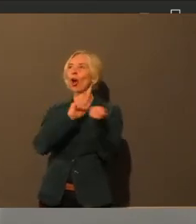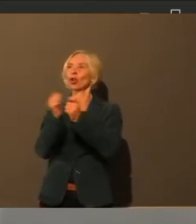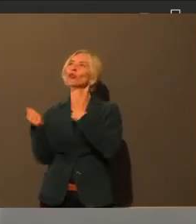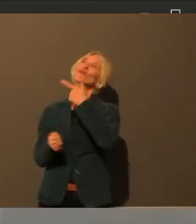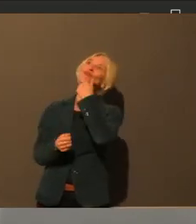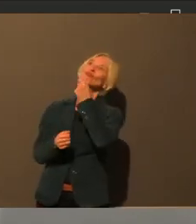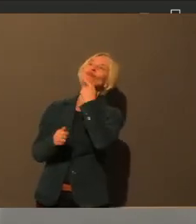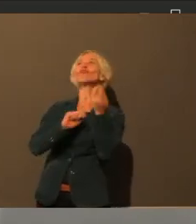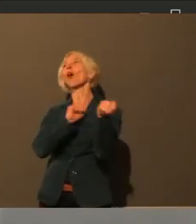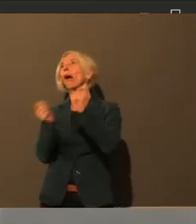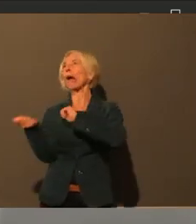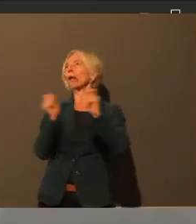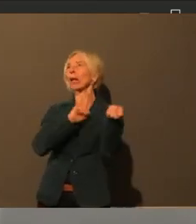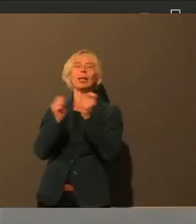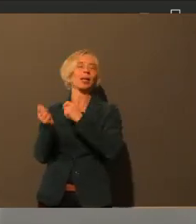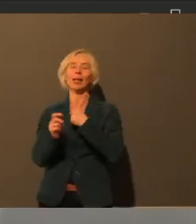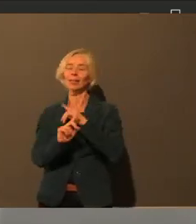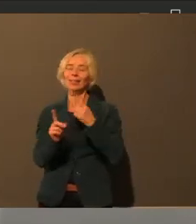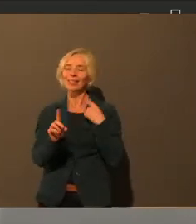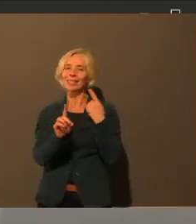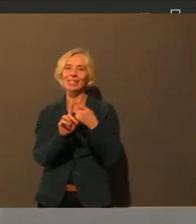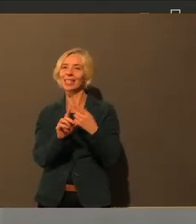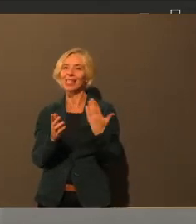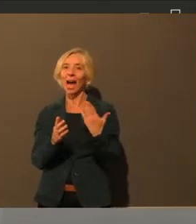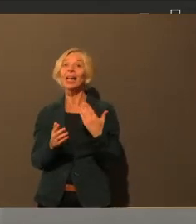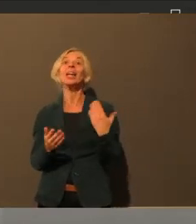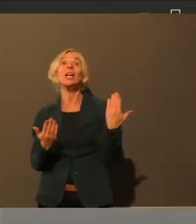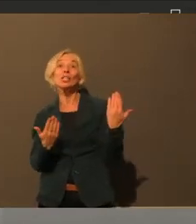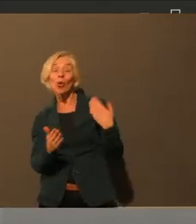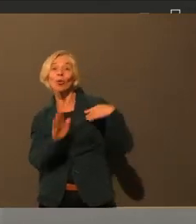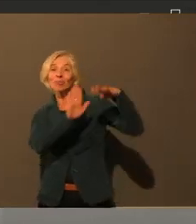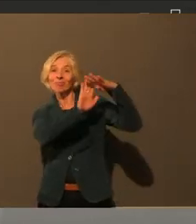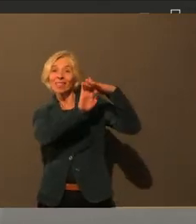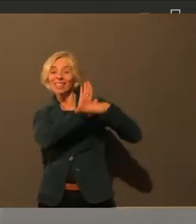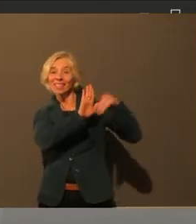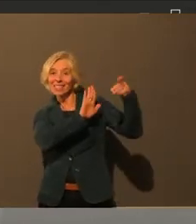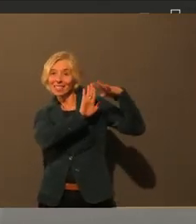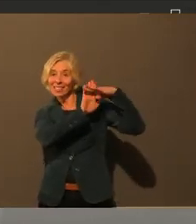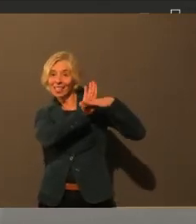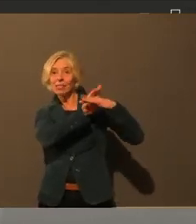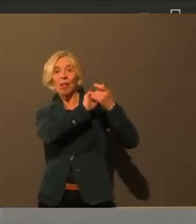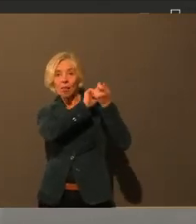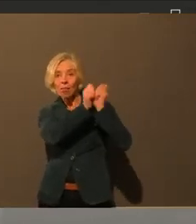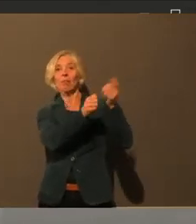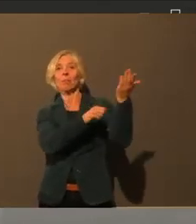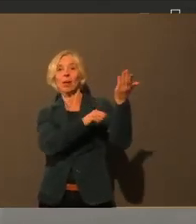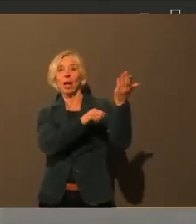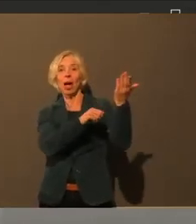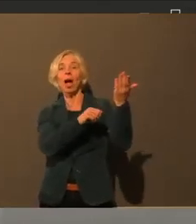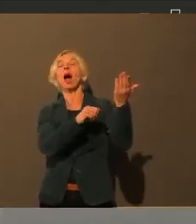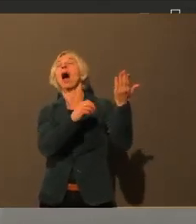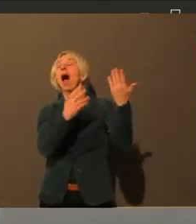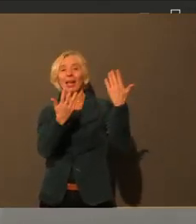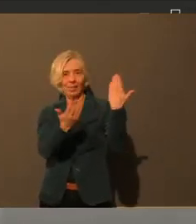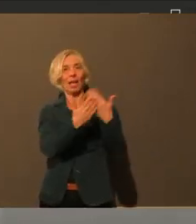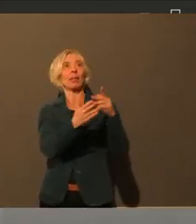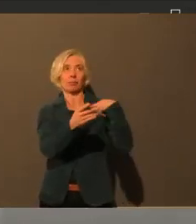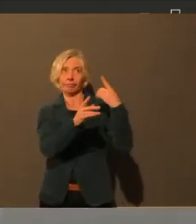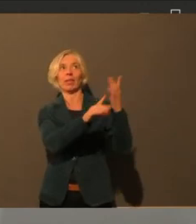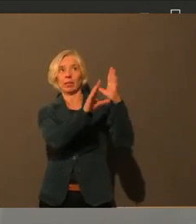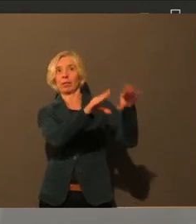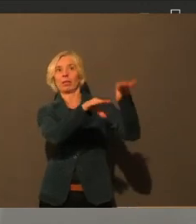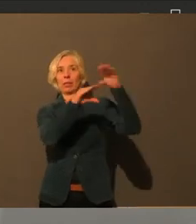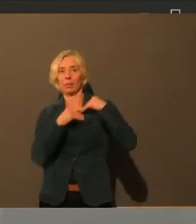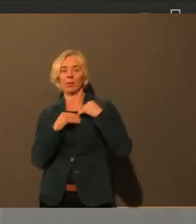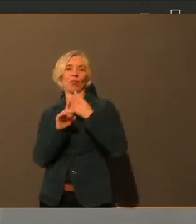dass Regeln sich ändern, sondern weil halt natürlich auch die Vorgaben sich verschieben. Und wie ich es gerade gesagt habe, Maskenpflicht, ja klar, es wäre viel, viel einfacher, wenn man es in der